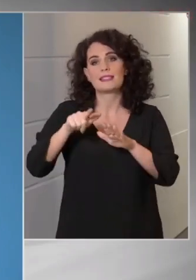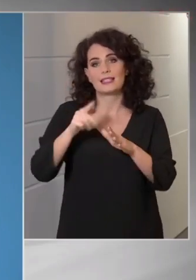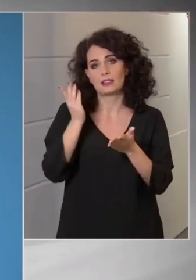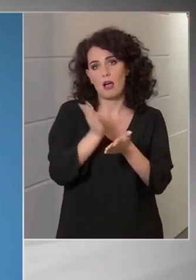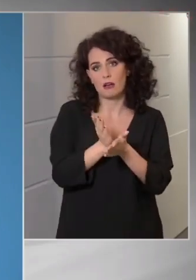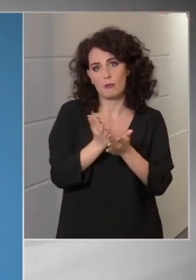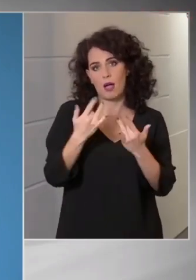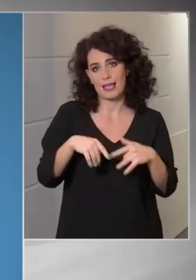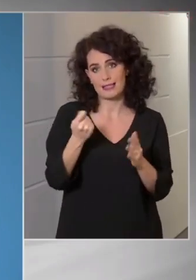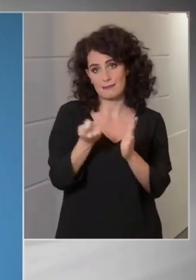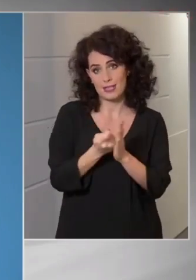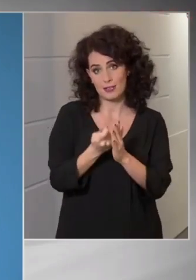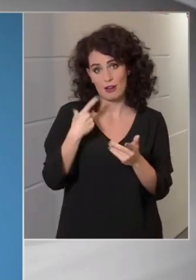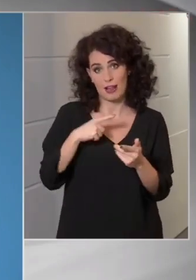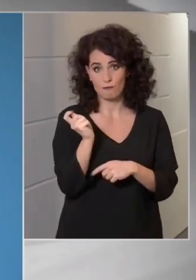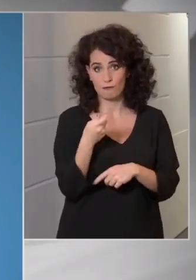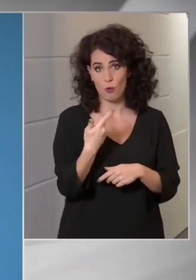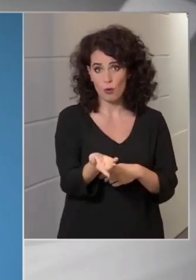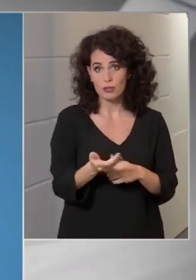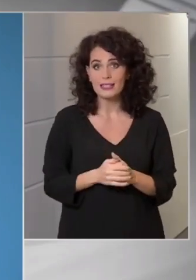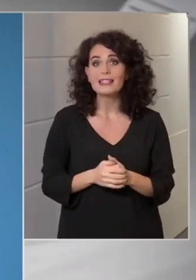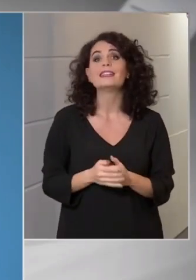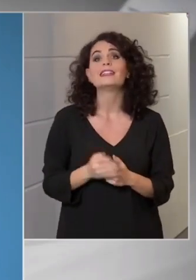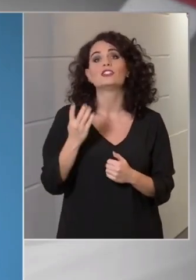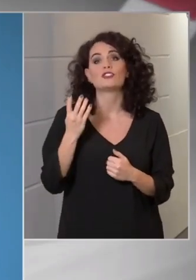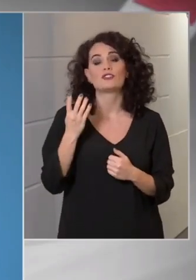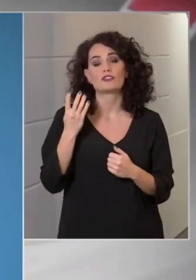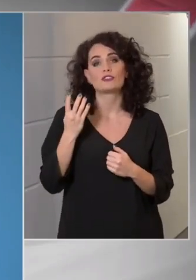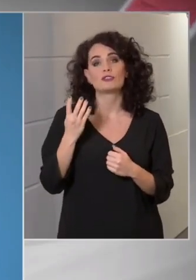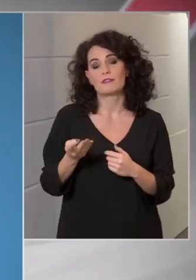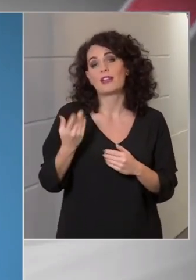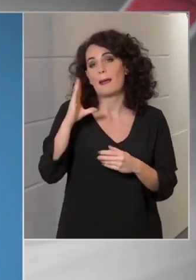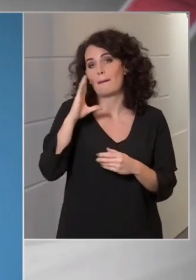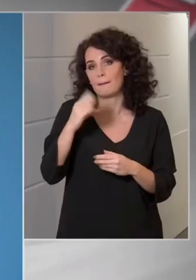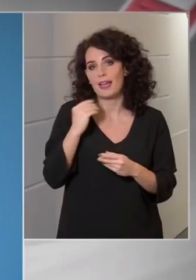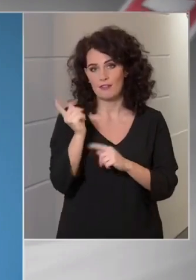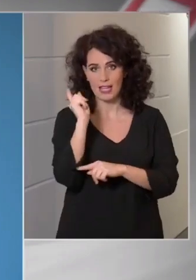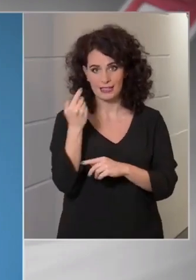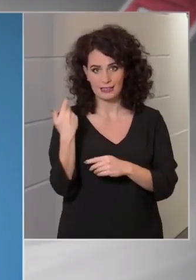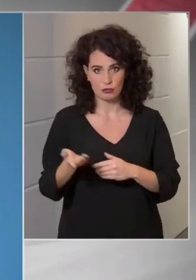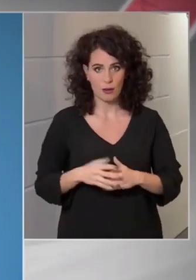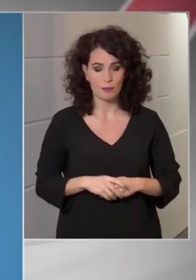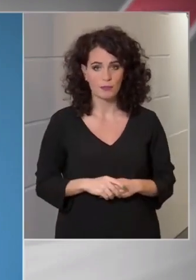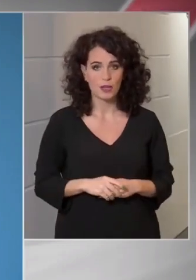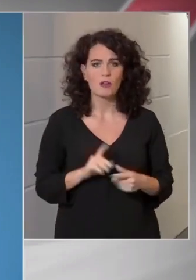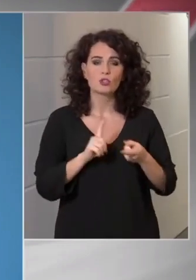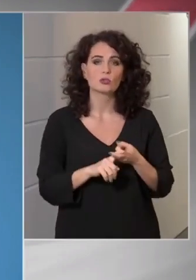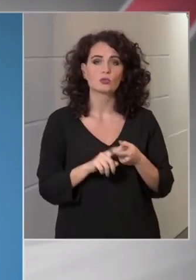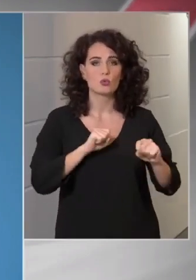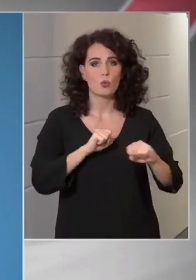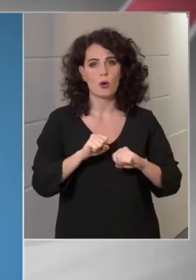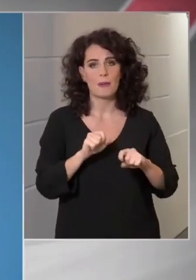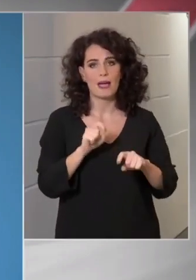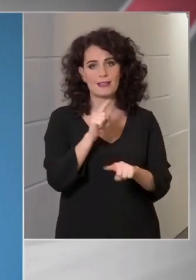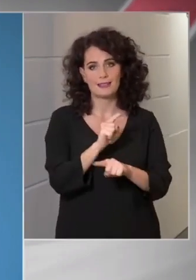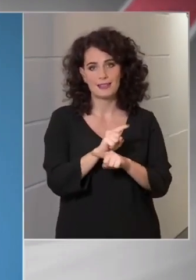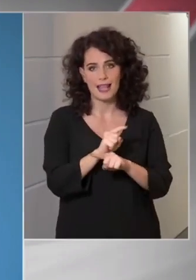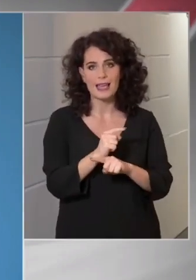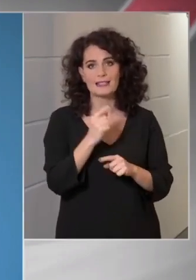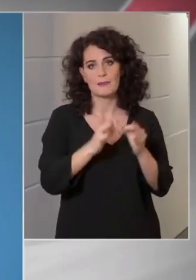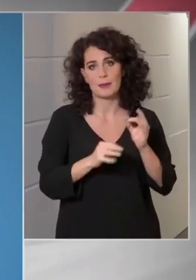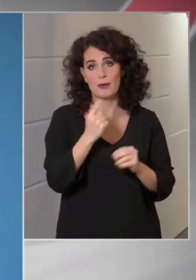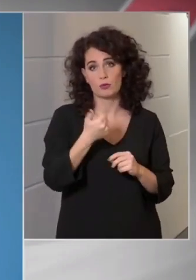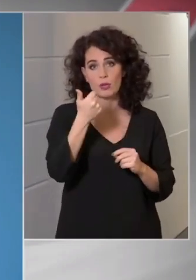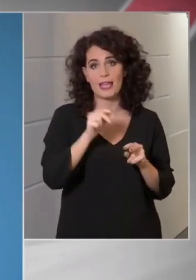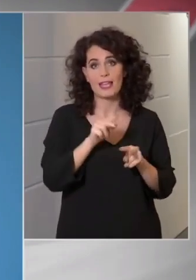helyszínűbírságot és 40 embert feljelentettek. A vonatkozó kormányrendelet szeptember 21-ei hatályba lépése